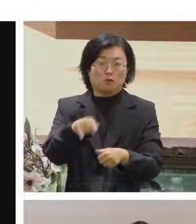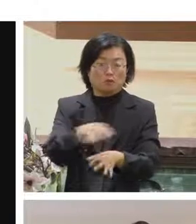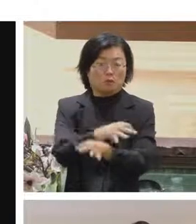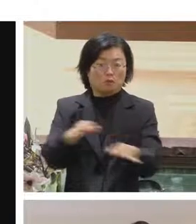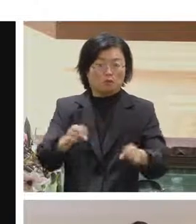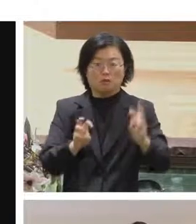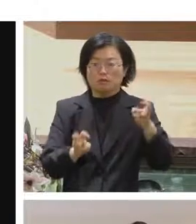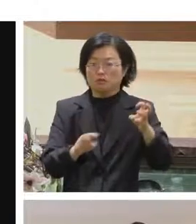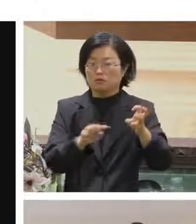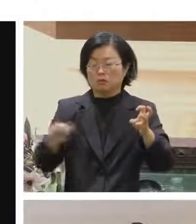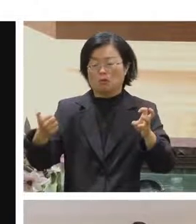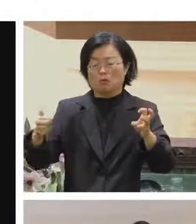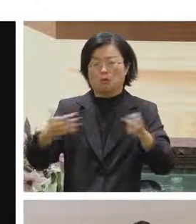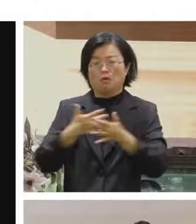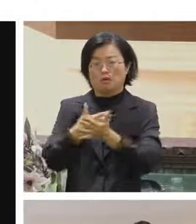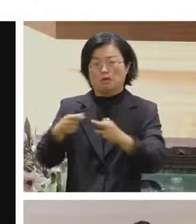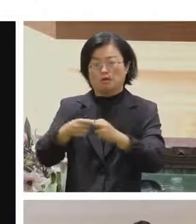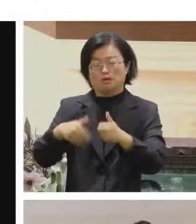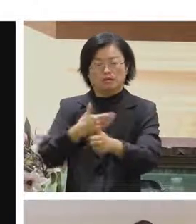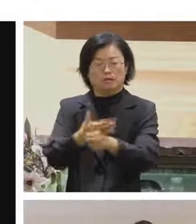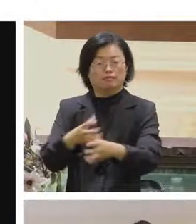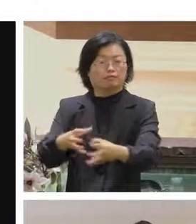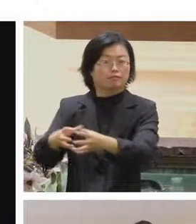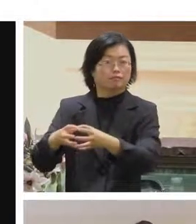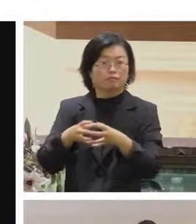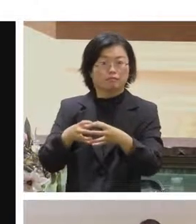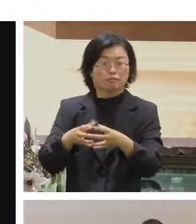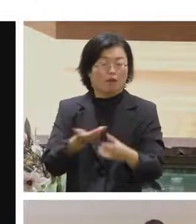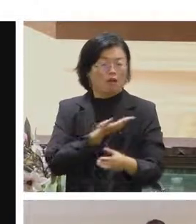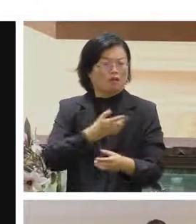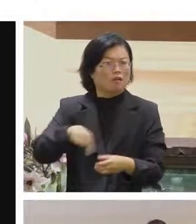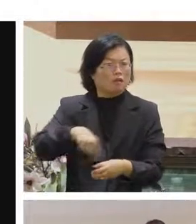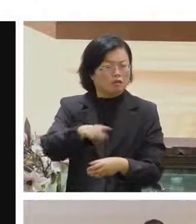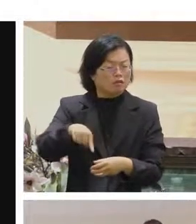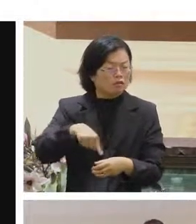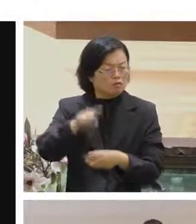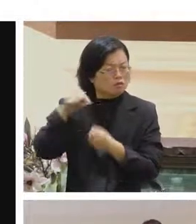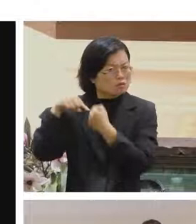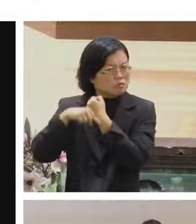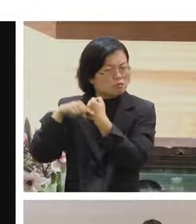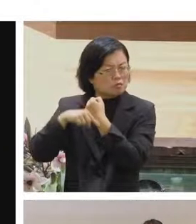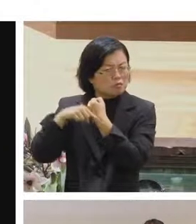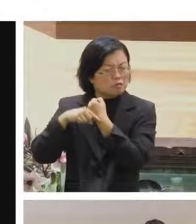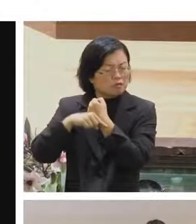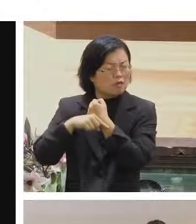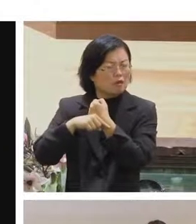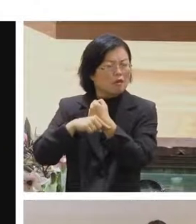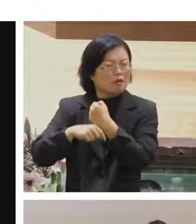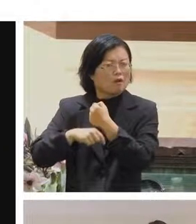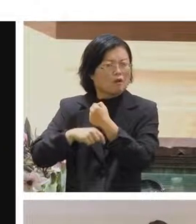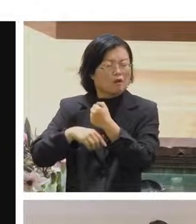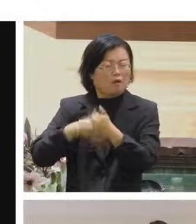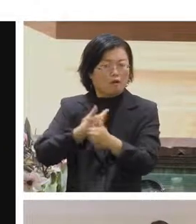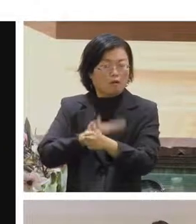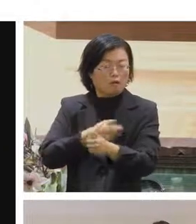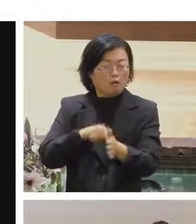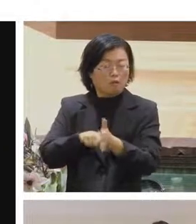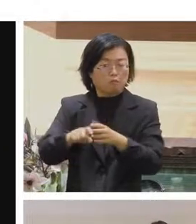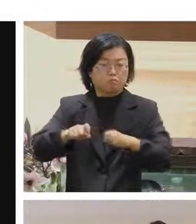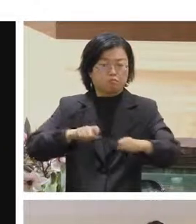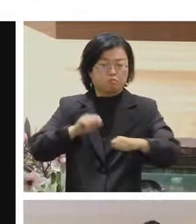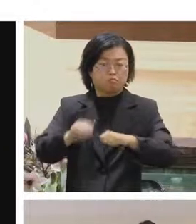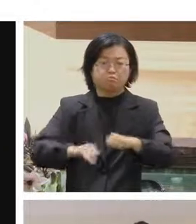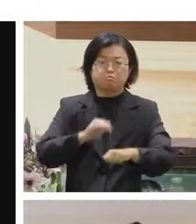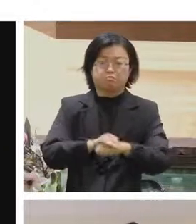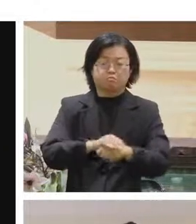到五十萬的獎金給某一個團隊或專案讓他們去做成prototype就是讓專案變得更成熟更可以demo